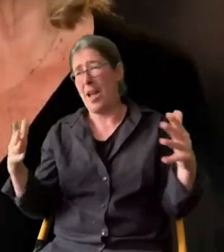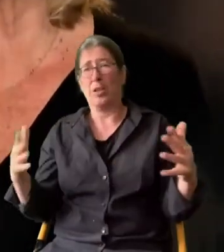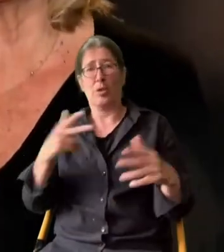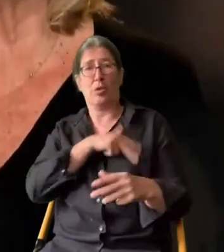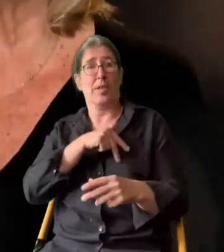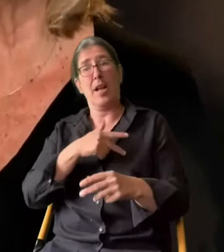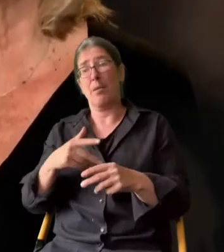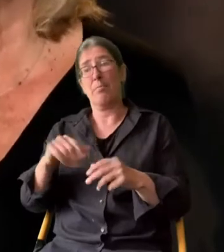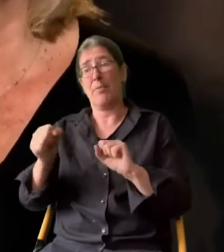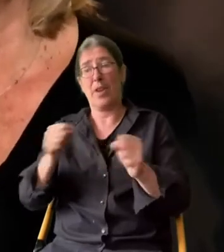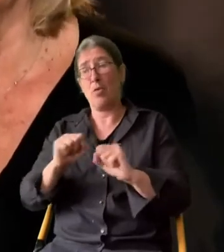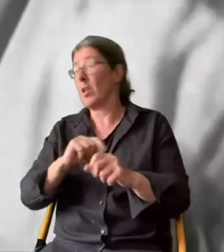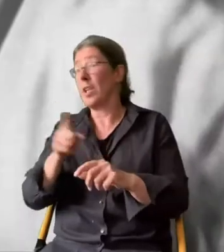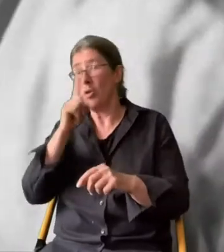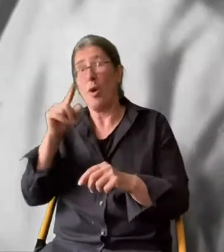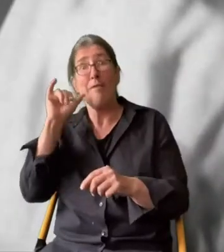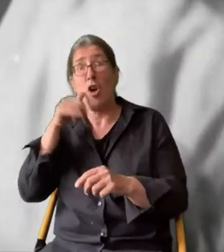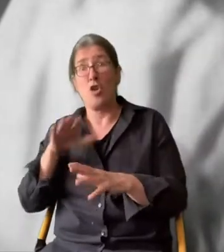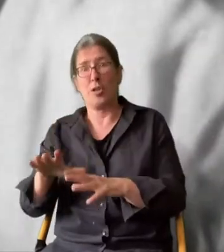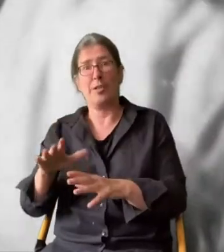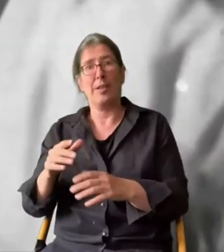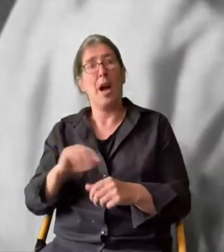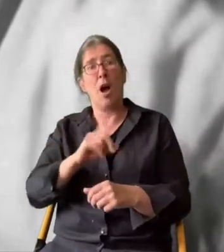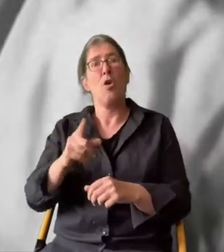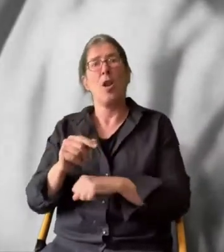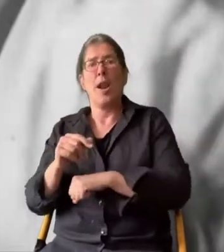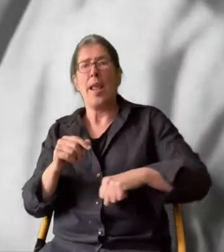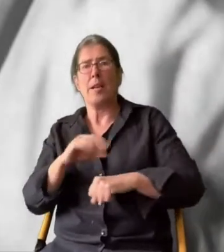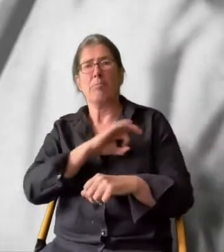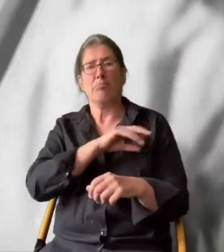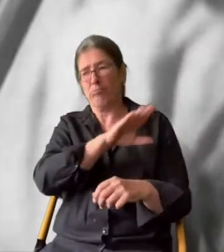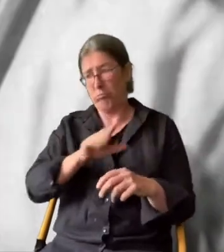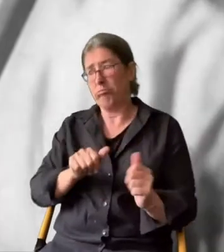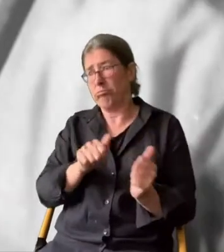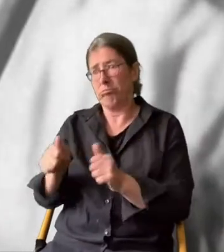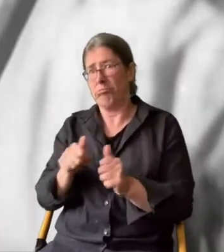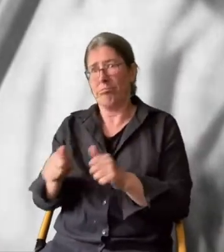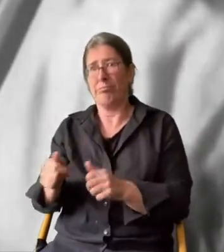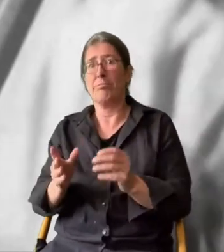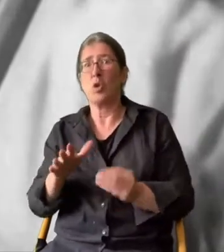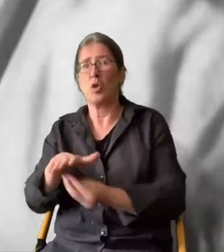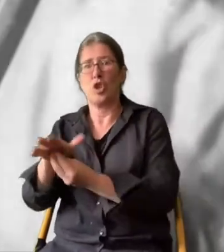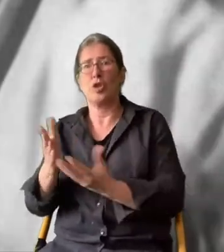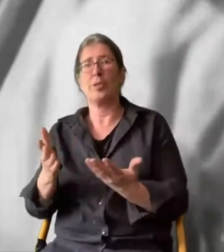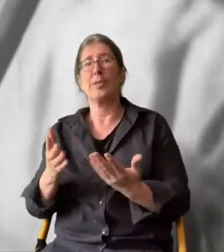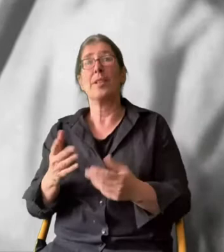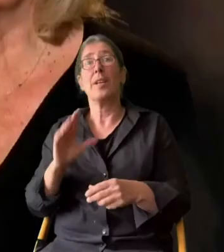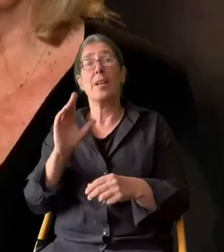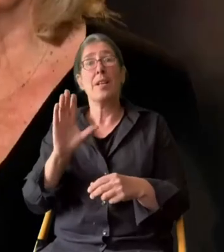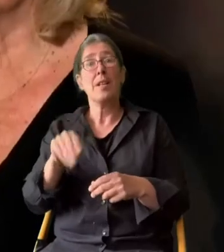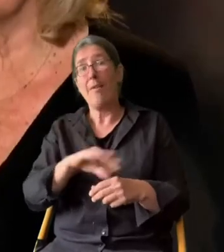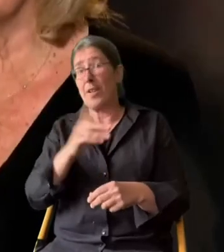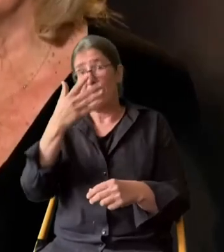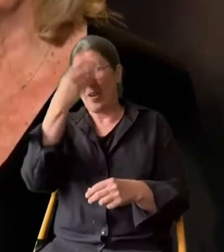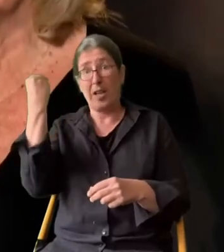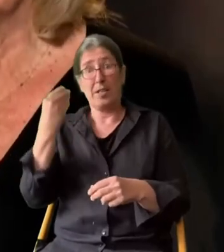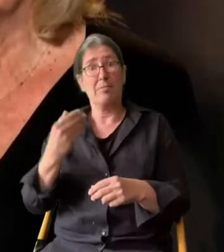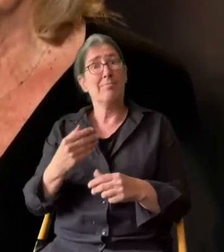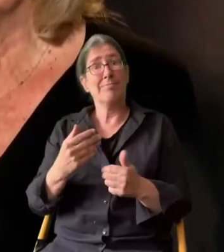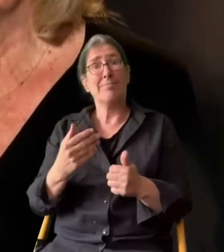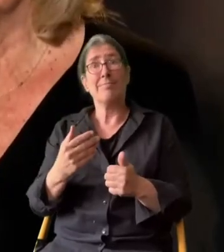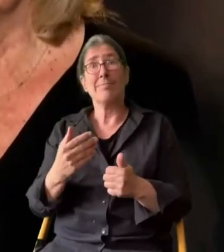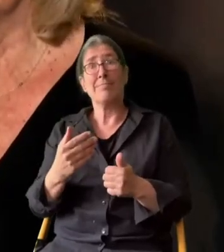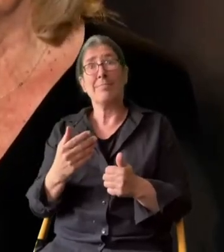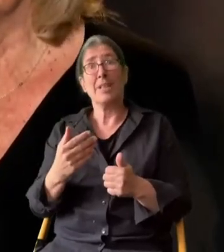breite soziale Bewegung, wo ihnen auch weite Teile der Linken zur Seite standen. Man darf ja auch nicht vergessen, dass die Frauen